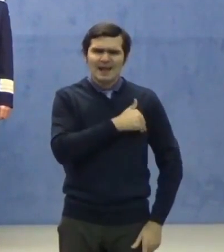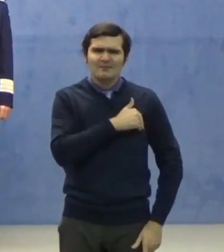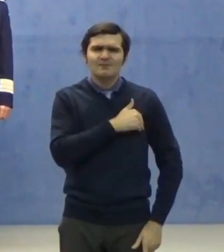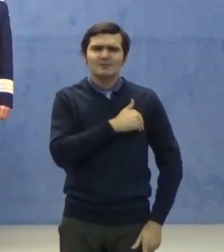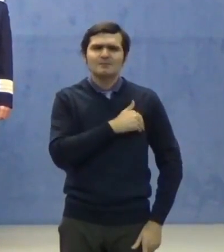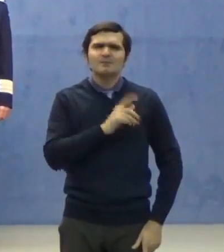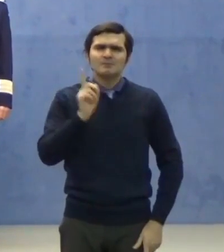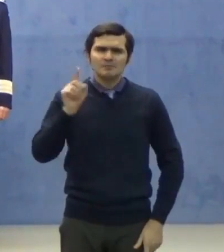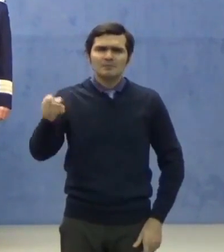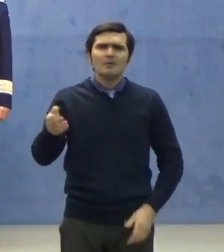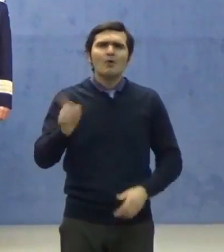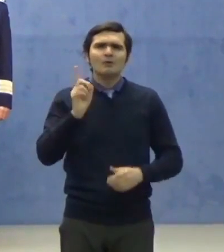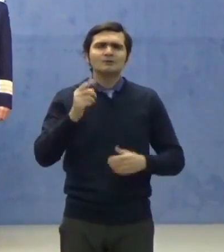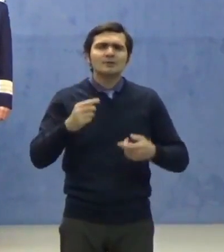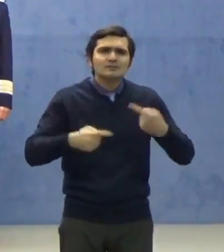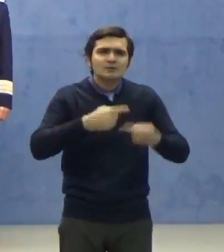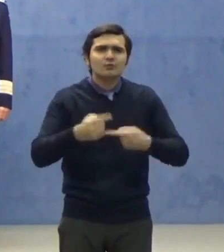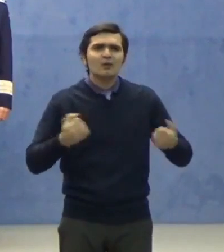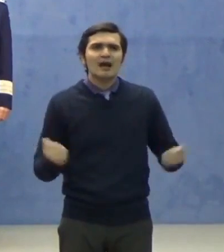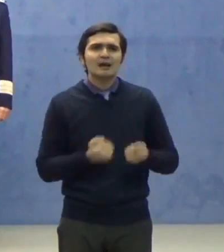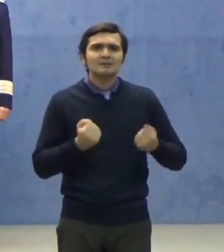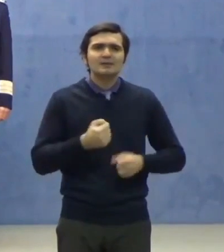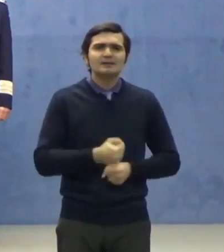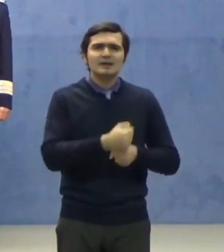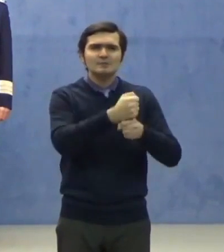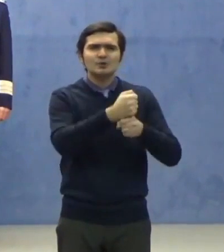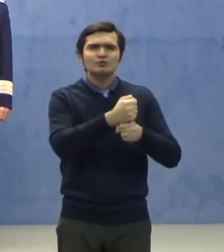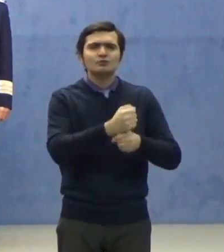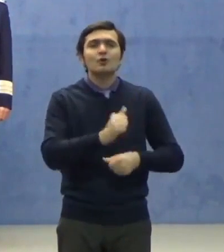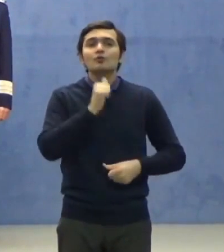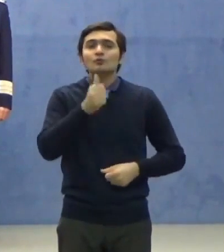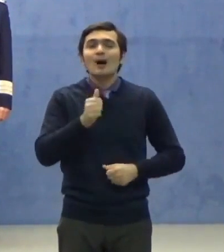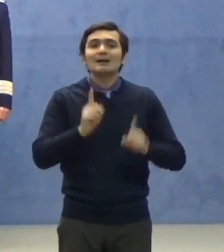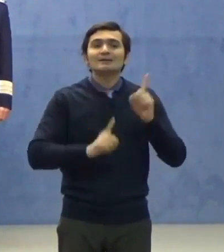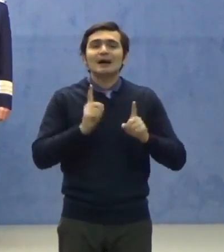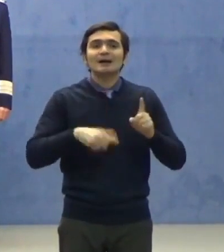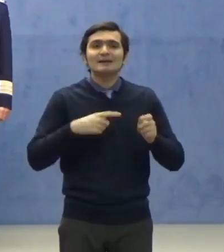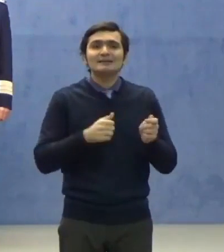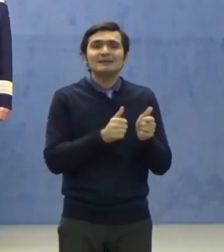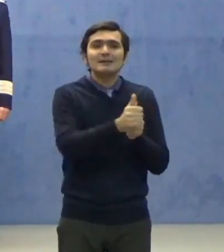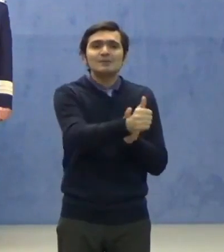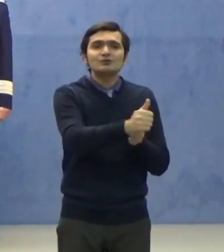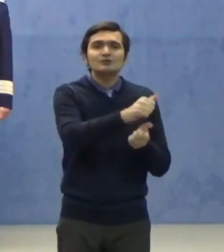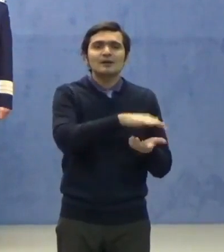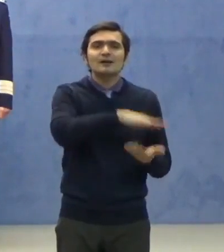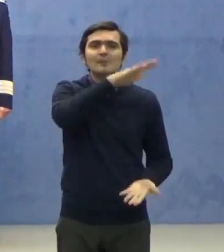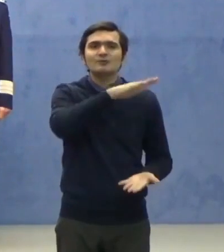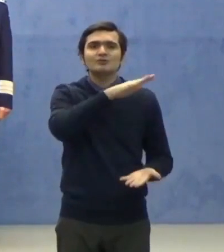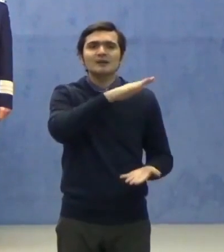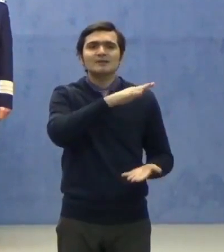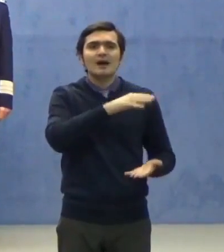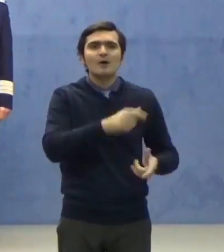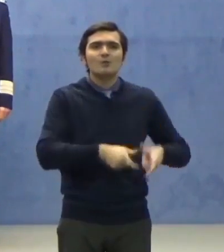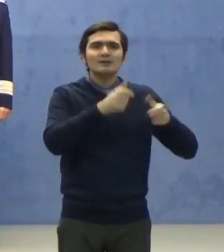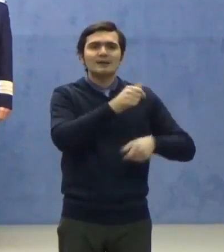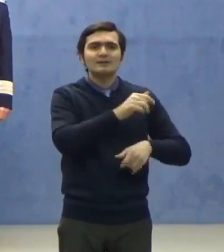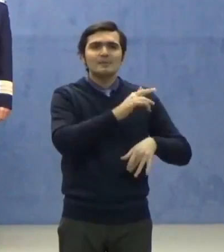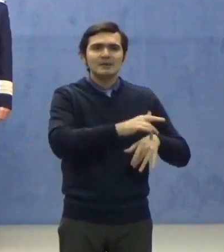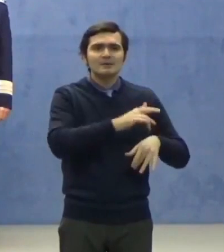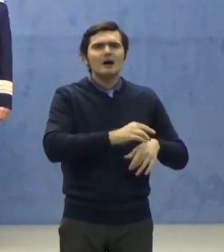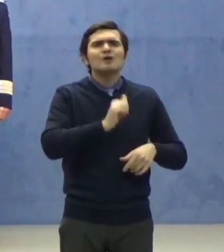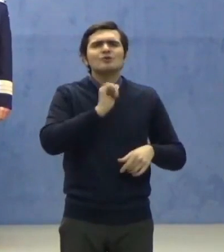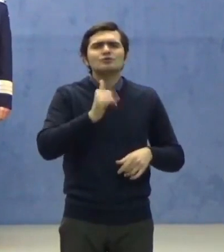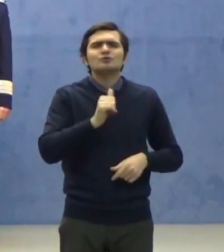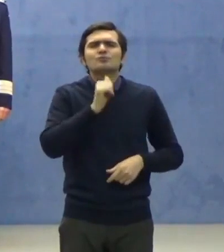vor desfășura activități de sprijin doar în cazul depășirii capacității curente a unităților medicale și doar pe bază de